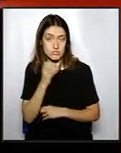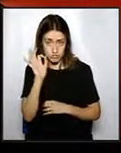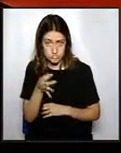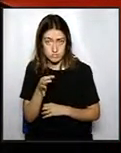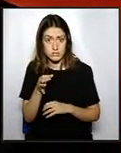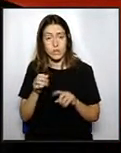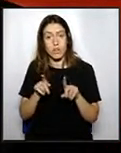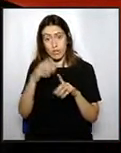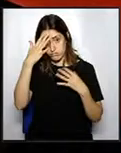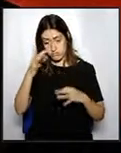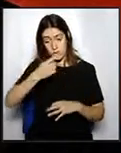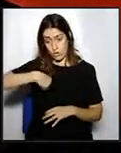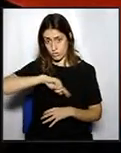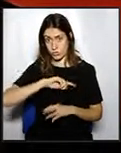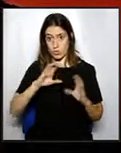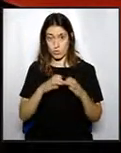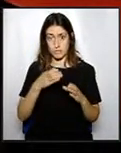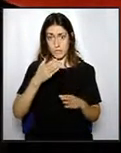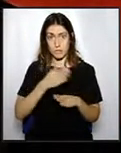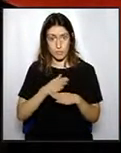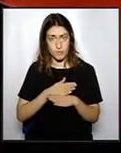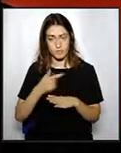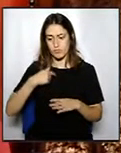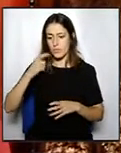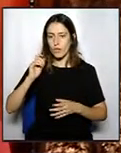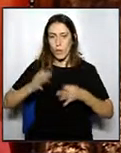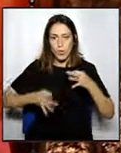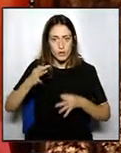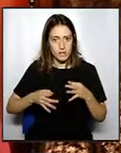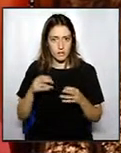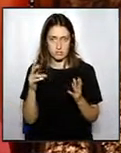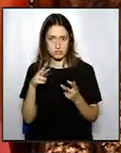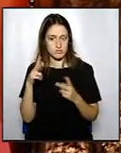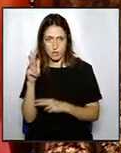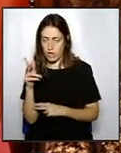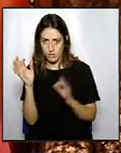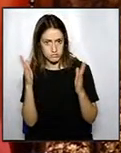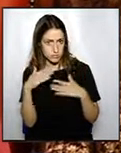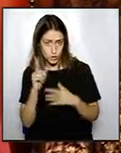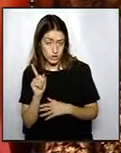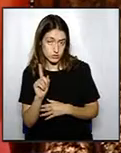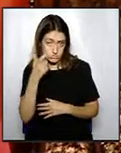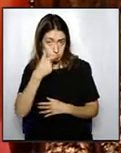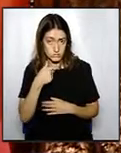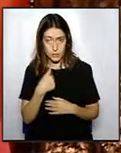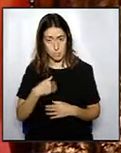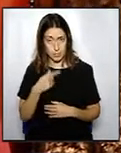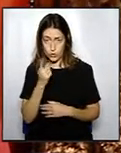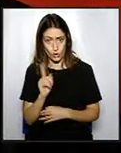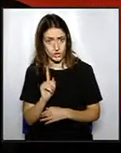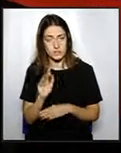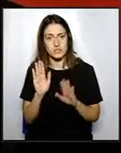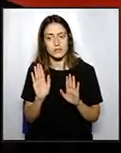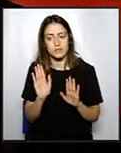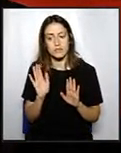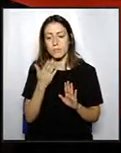grup municipal, ni jo mateix, ni sóc jutge, ni sóc fiscal, i no entenc amb aquestes lleis. Sembla ser que aquest cas, doncs,